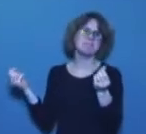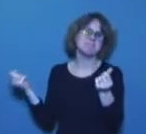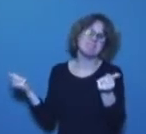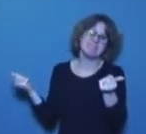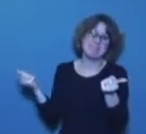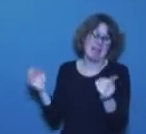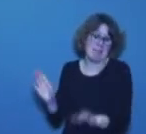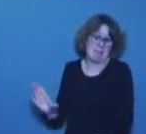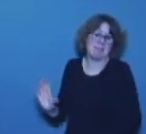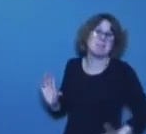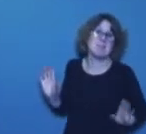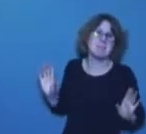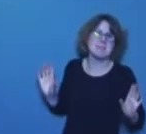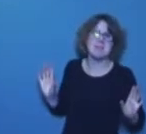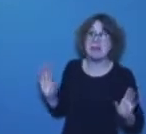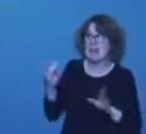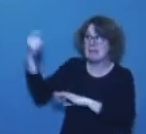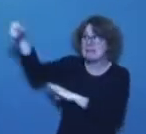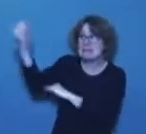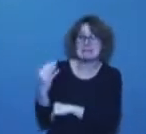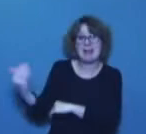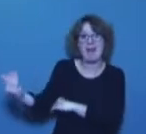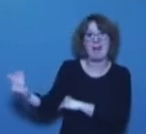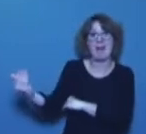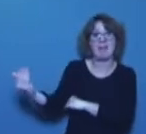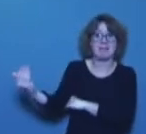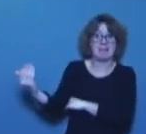Voilà ce que dit la madame.